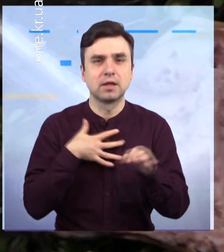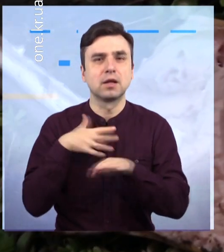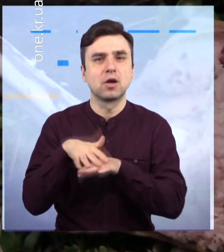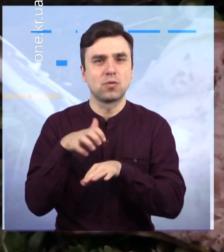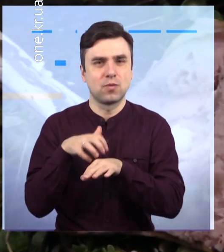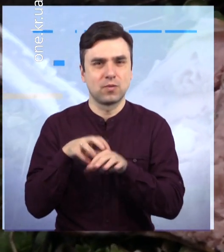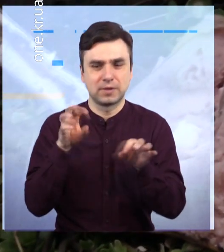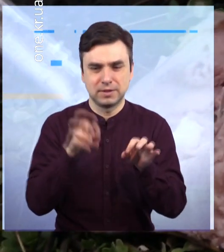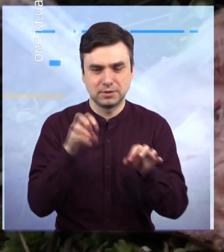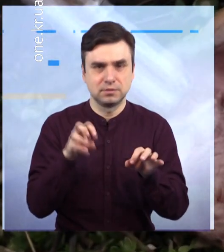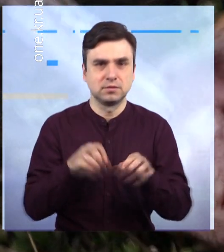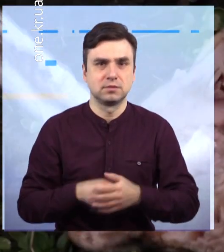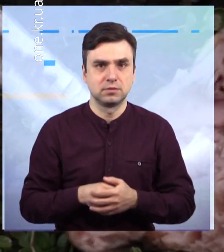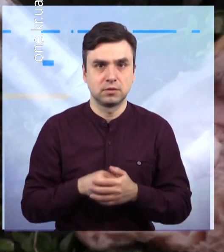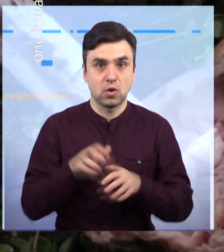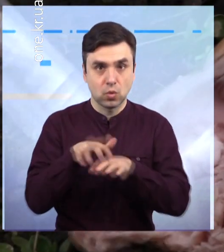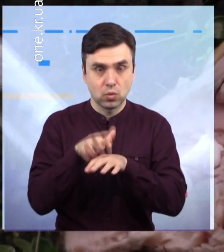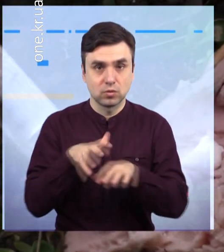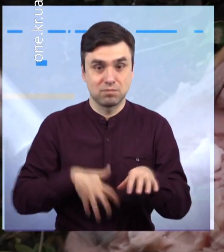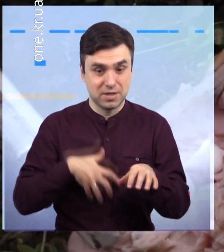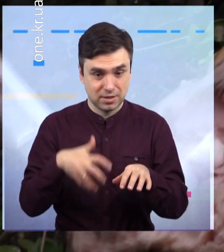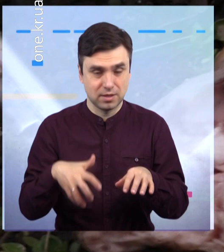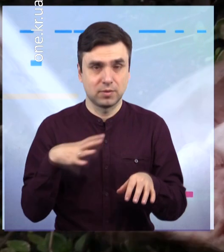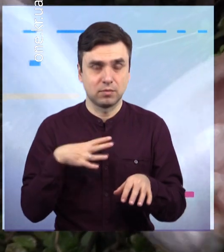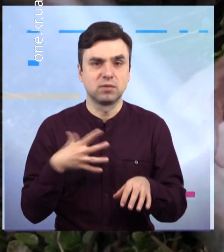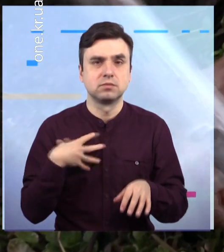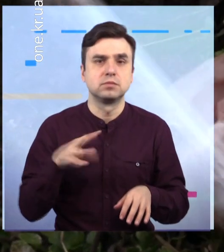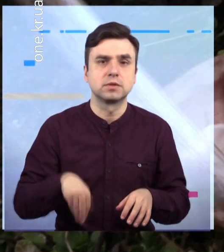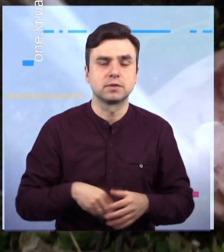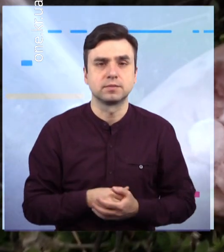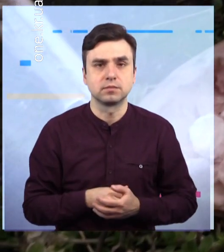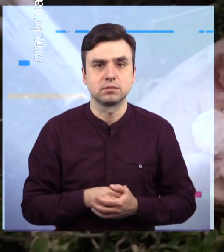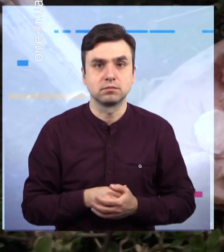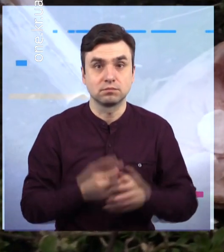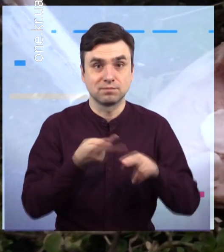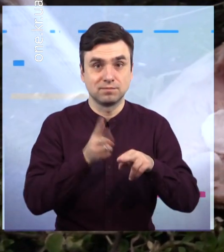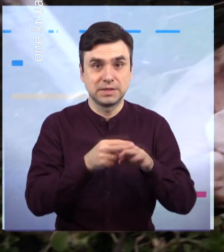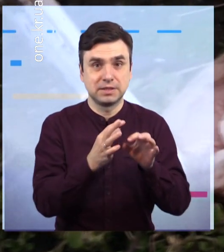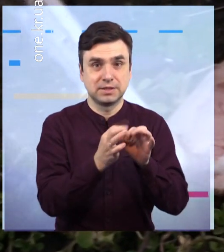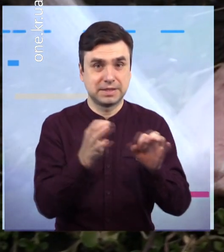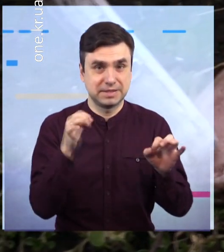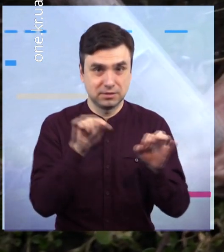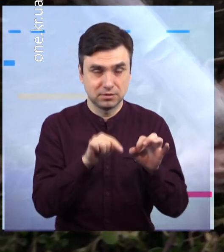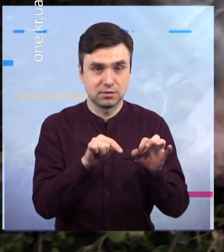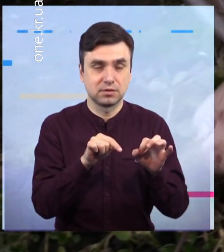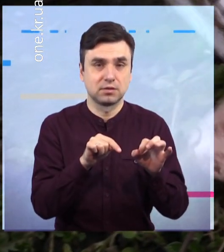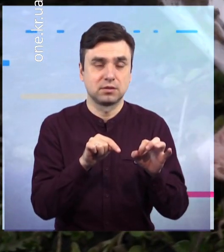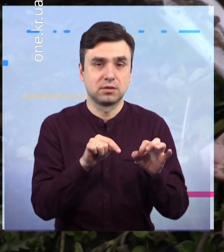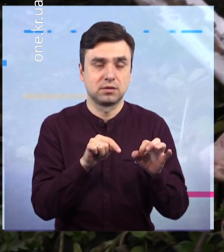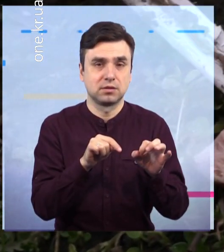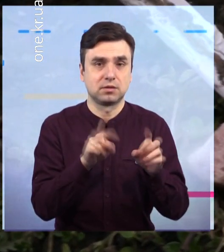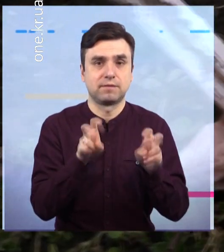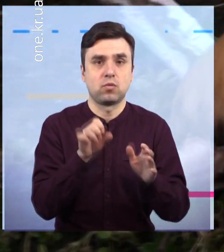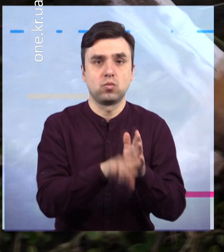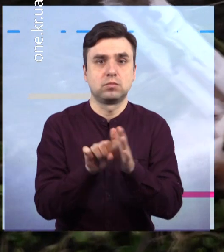Скільки таблеток. І оце ось цей, ось цей, надгризаний був, оце пробувала кицька наша.